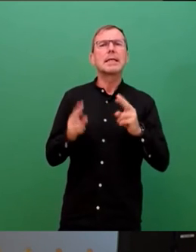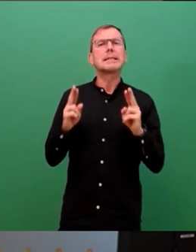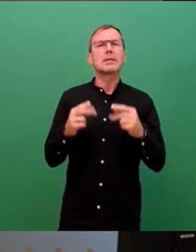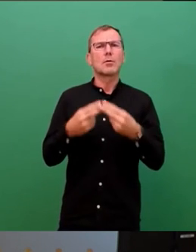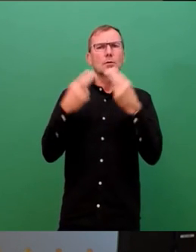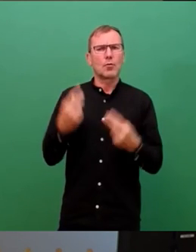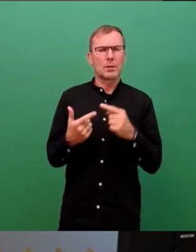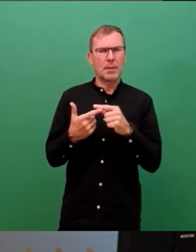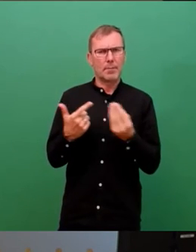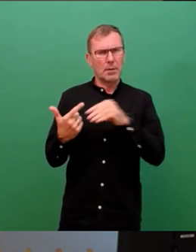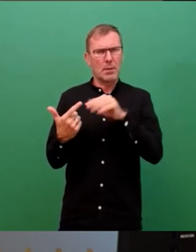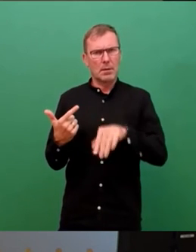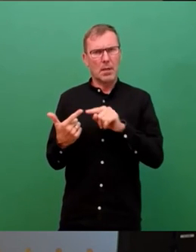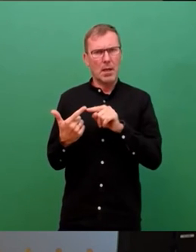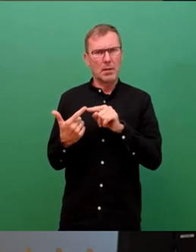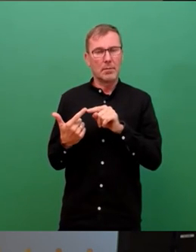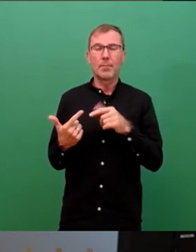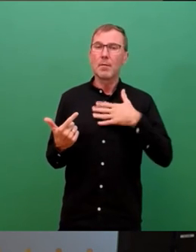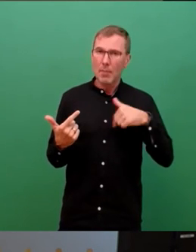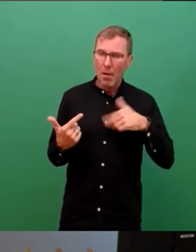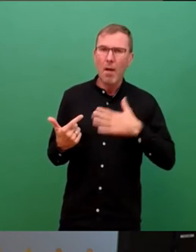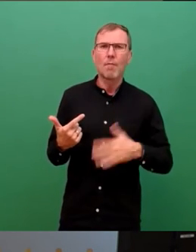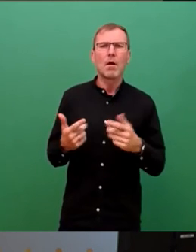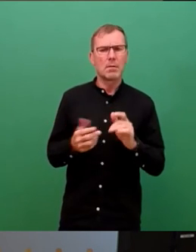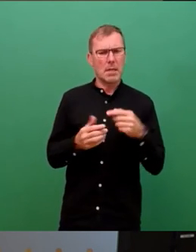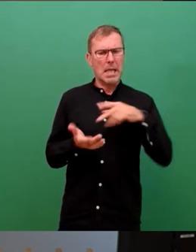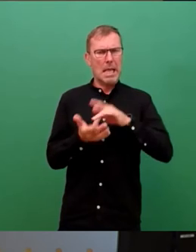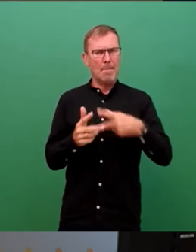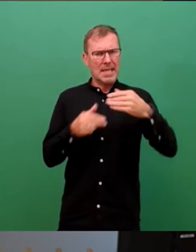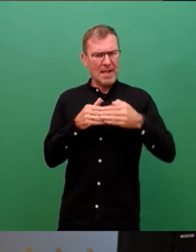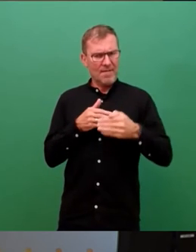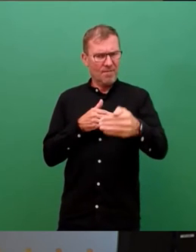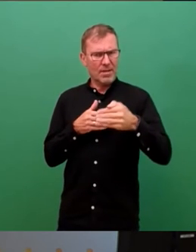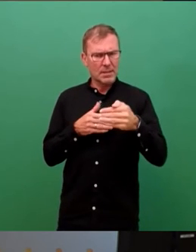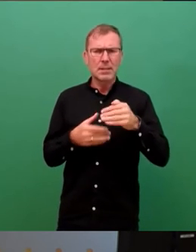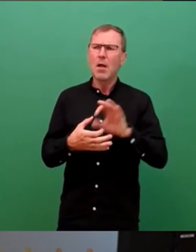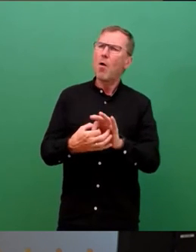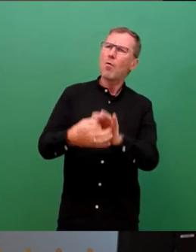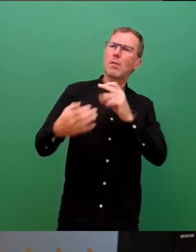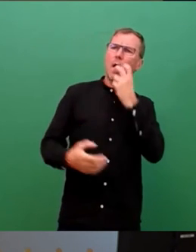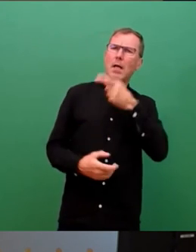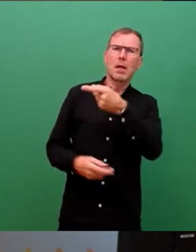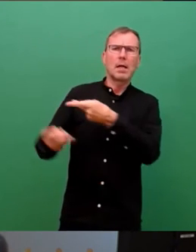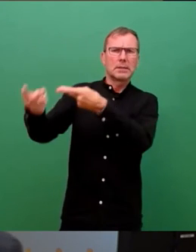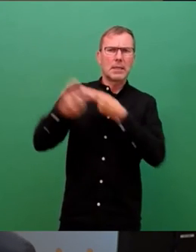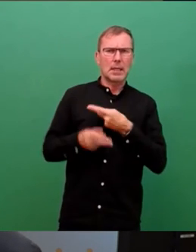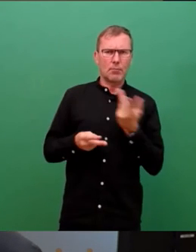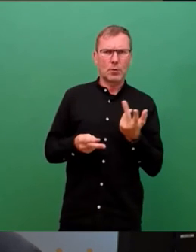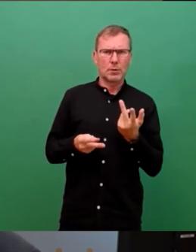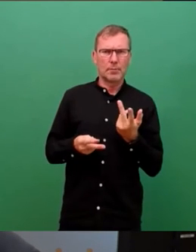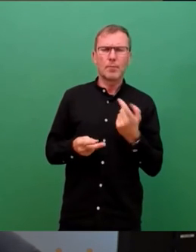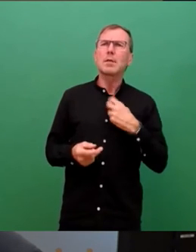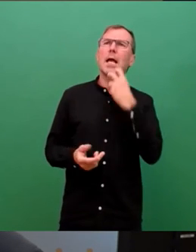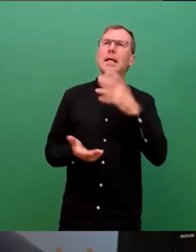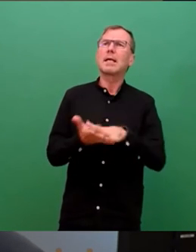getroffen. Damit wollen wir mittelfristig unabhängiger von Gasimporten werden und gleichzeitig den Energieverbrauch